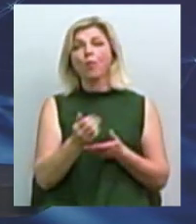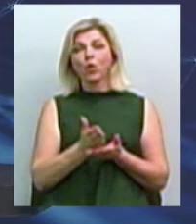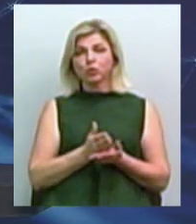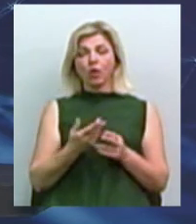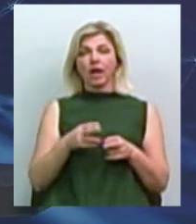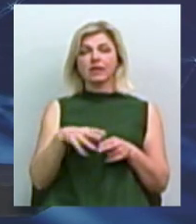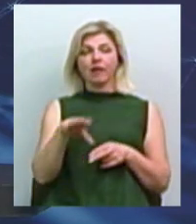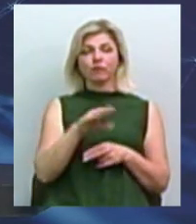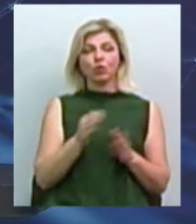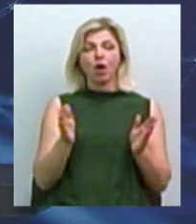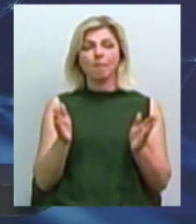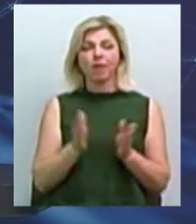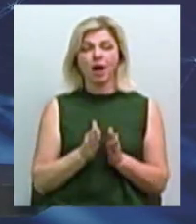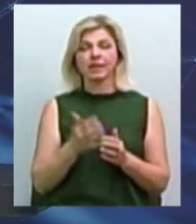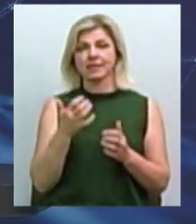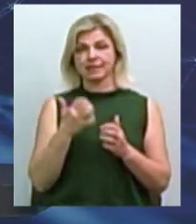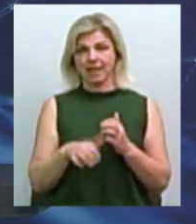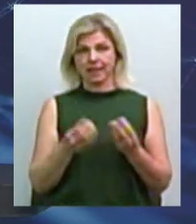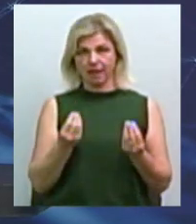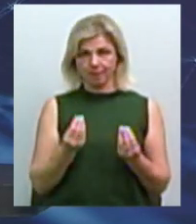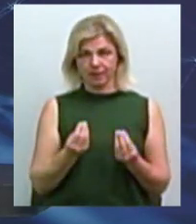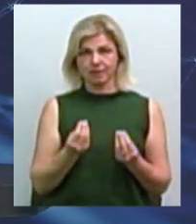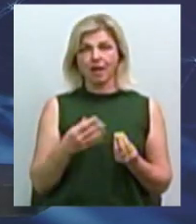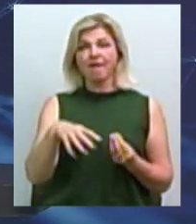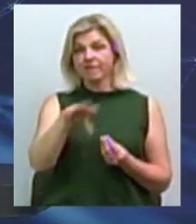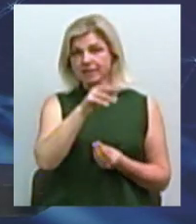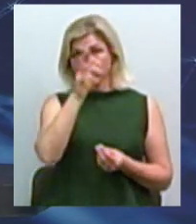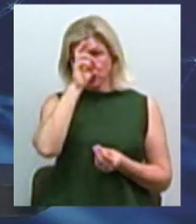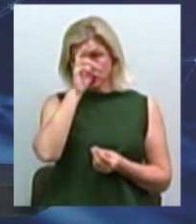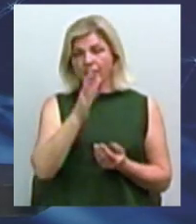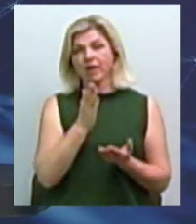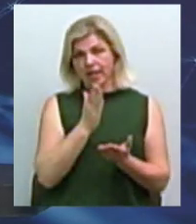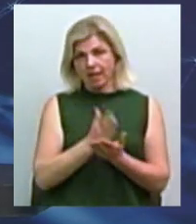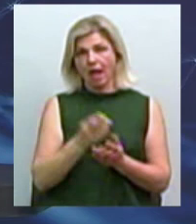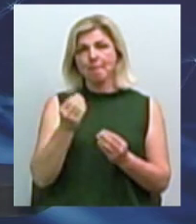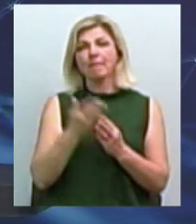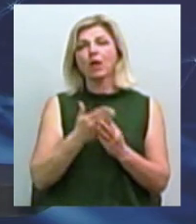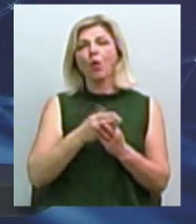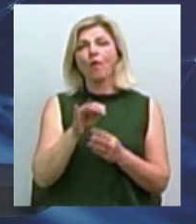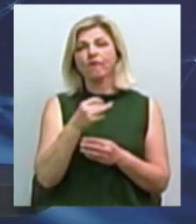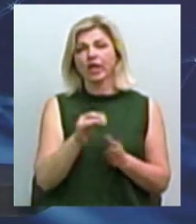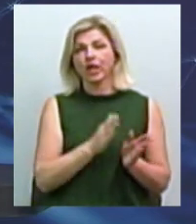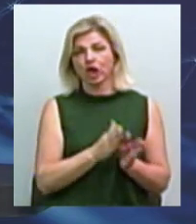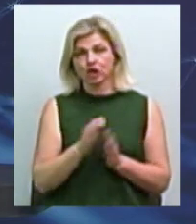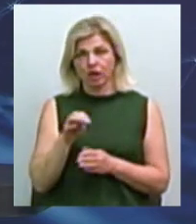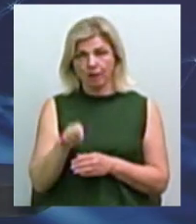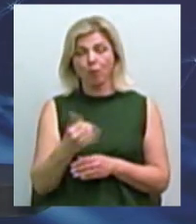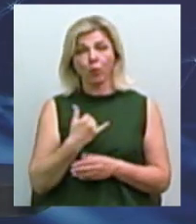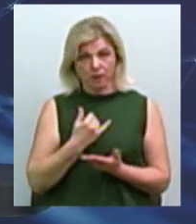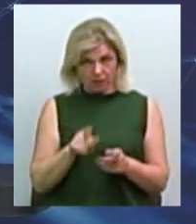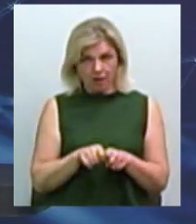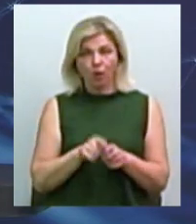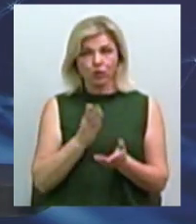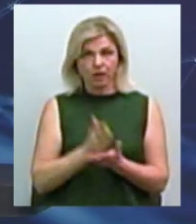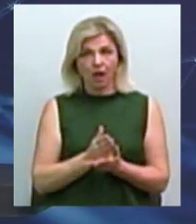це все малий і середній бізнес. У всіх державах для малого і середнього бізнесу завжди є пільговий режим. У нас також є пільговий режим. Але ми